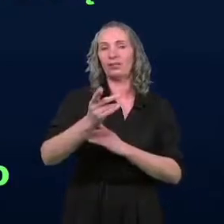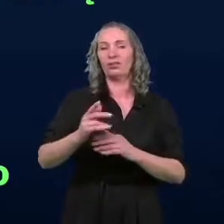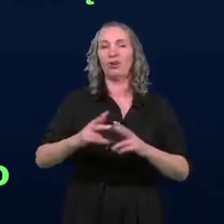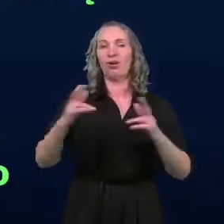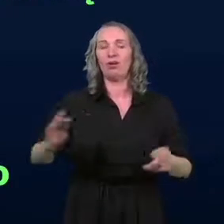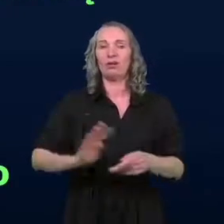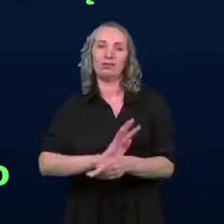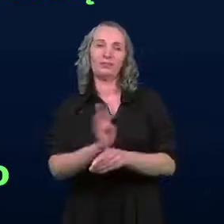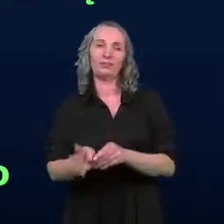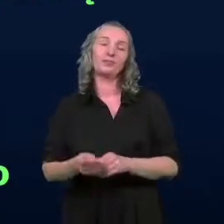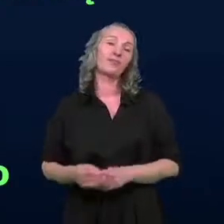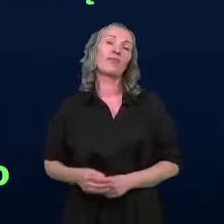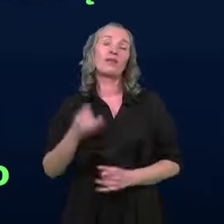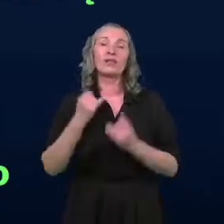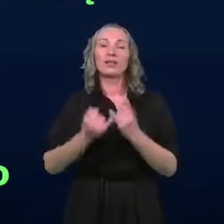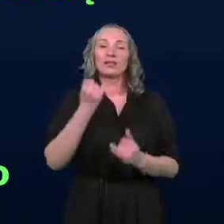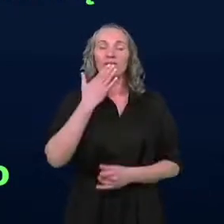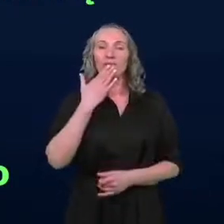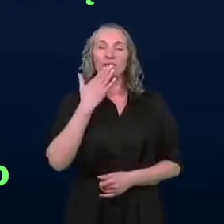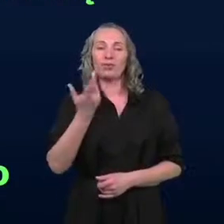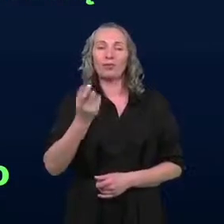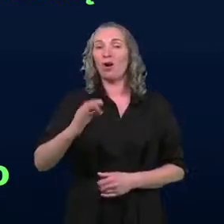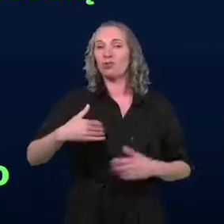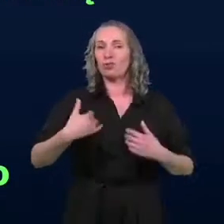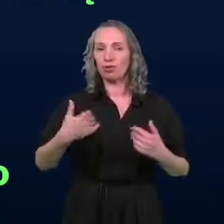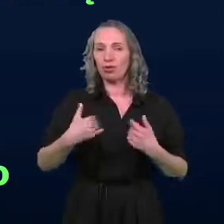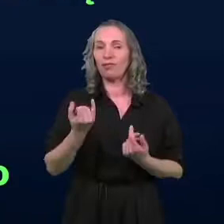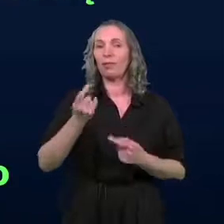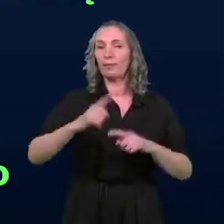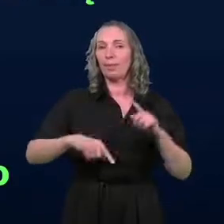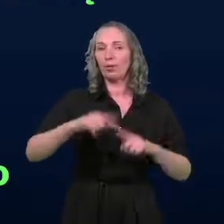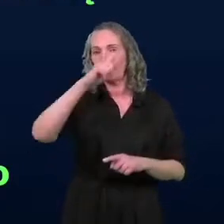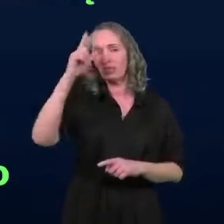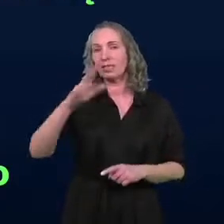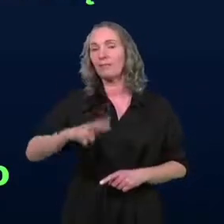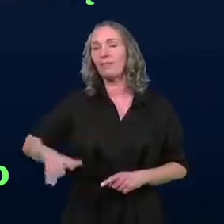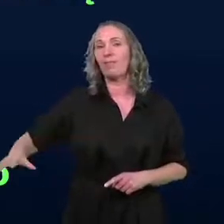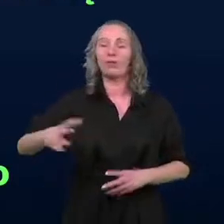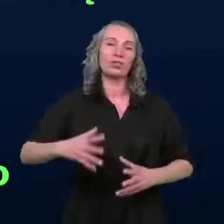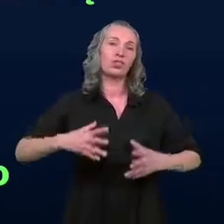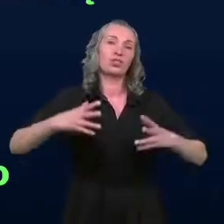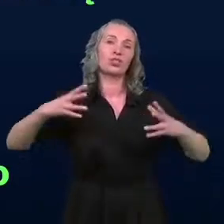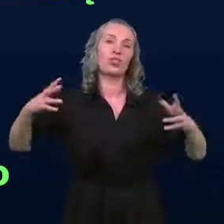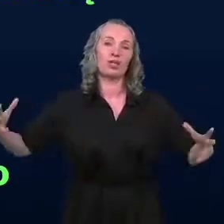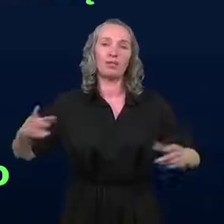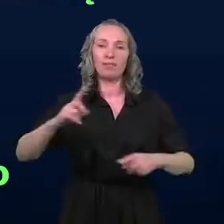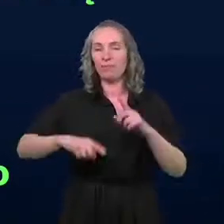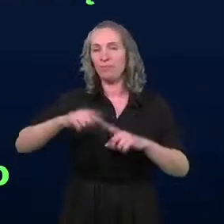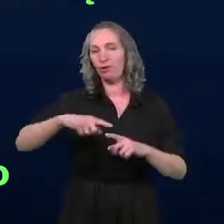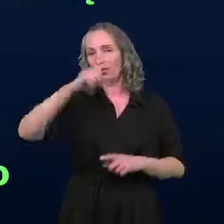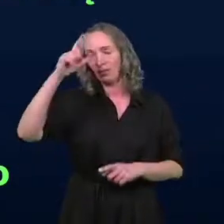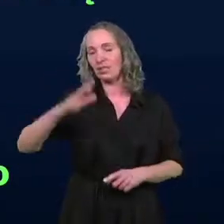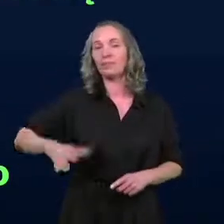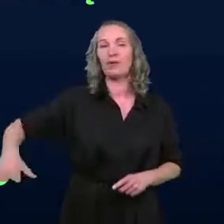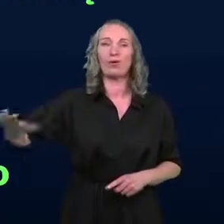pandemii. Jeśli mówimy o zdrowiu i polityce społecznej, szeroko pojętej polityce społecznej, to